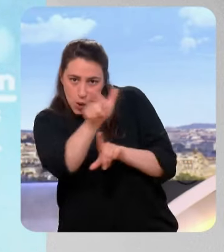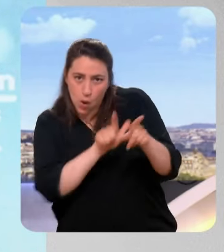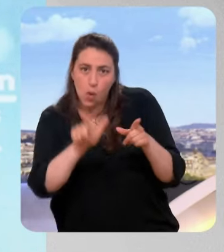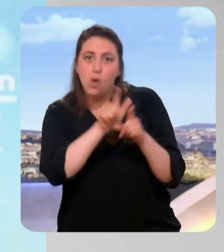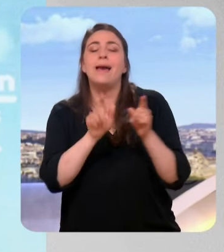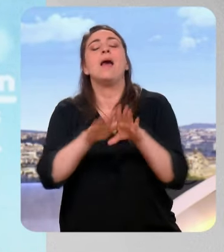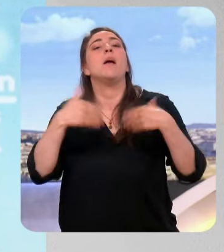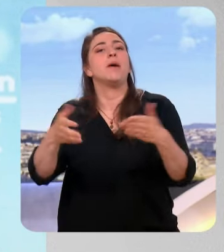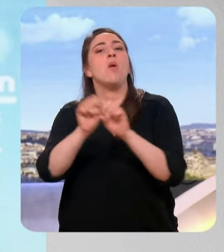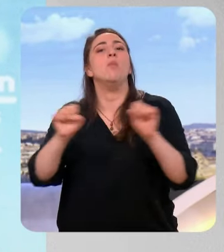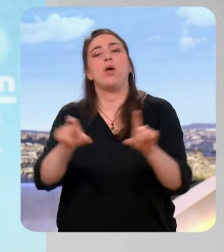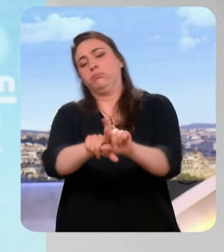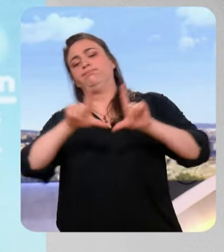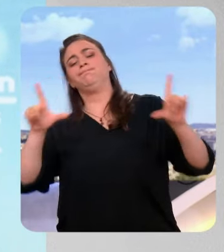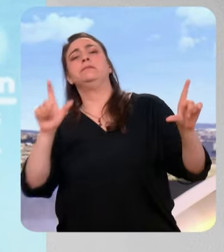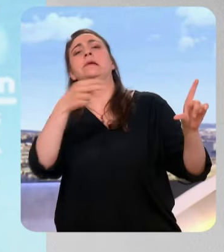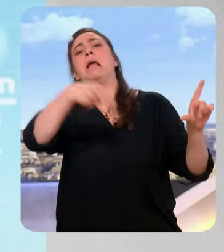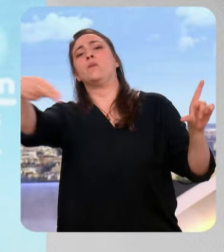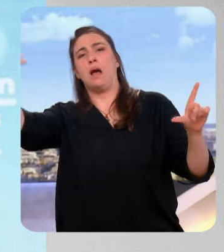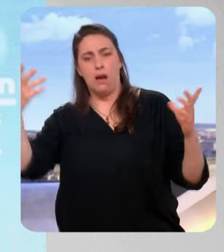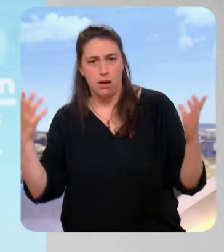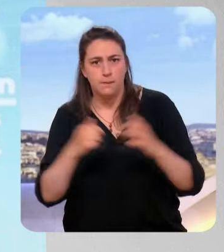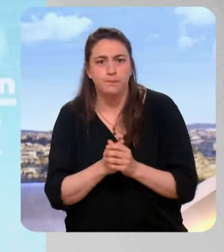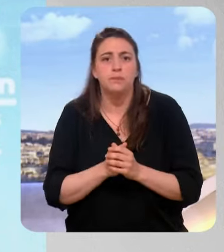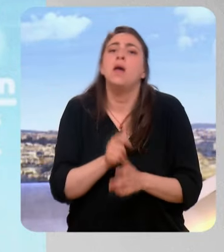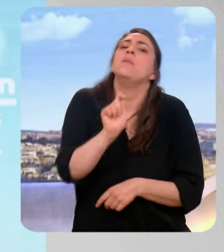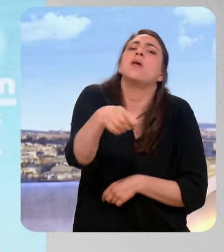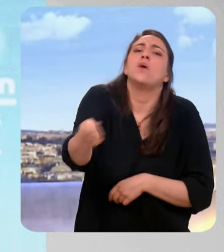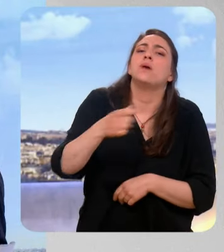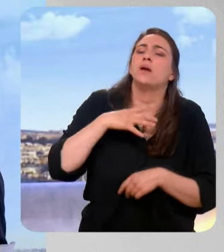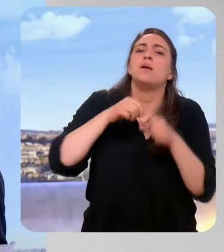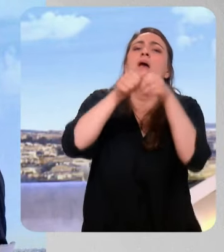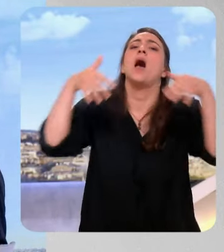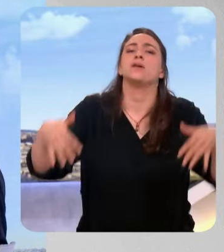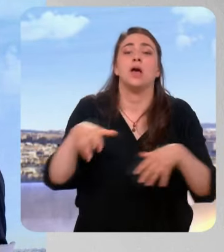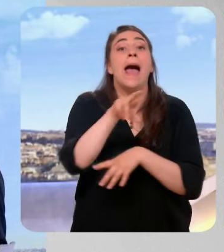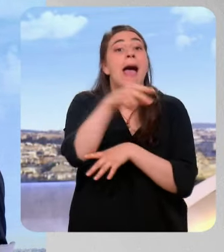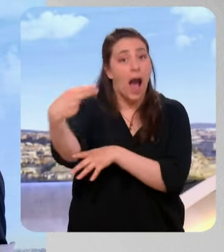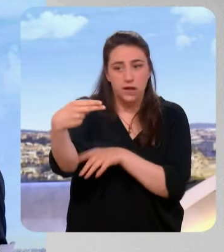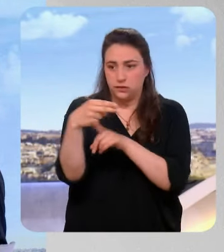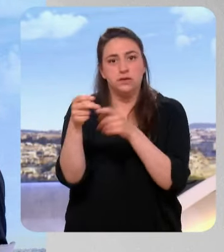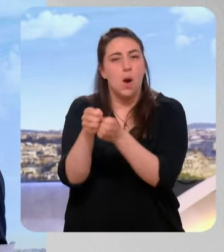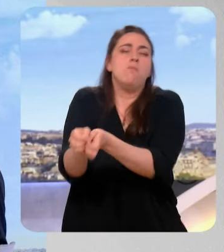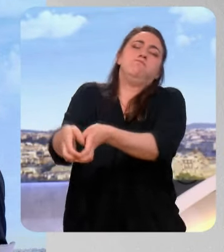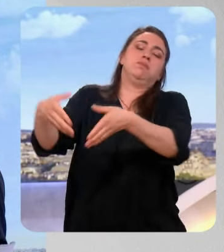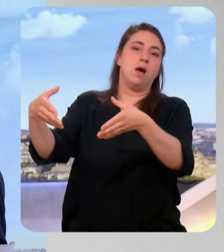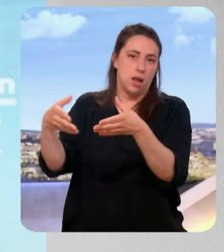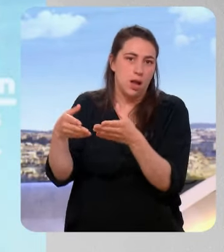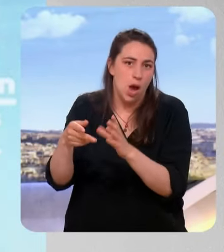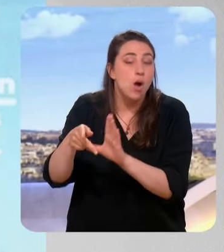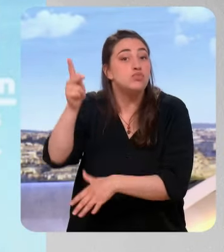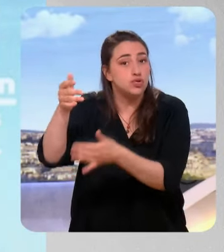d'autant plus que certes aujourd'hui il y une sorte de hiérarchie qui se dessine, le Rassemblement national obtiendrait plus de sièges que la gauche qui elle-même